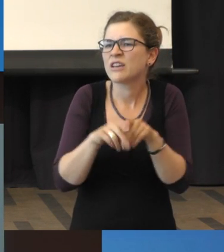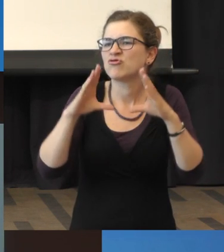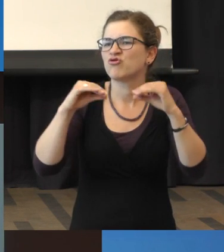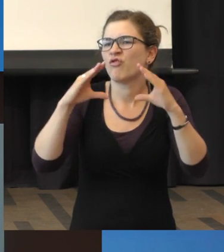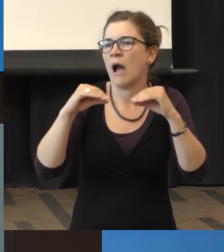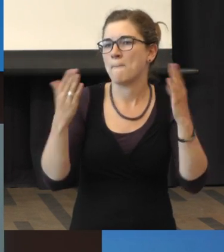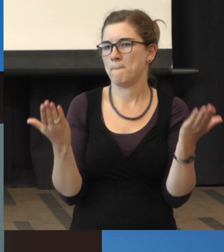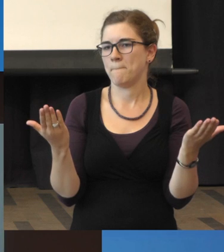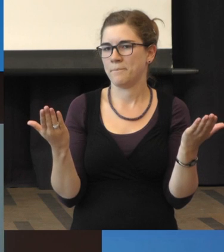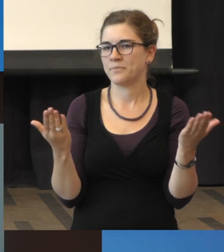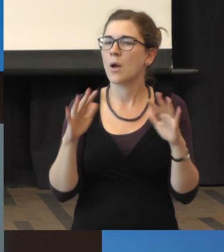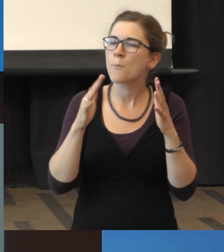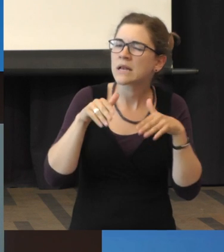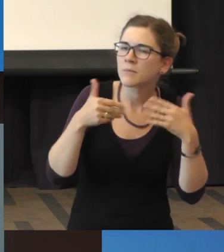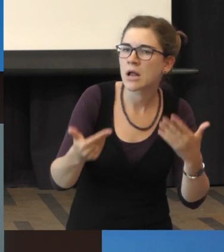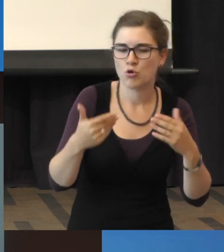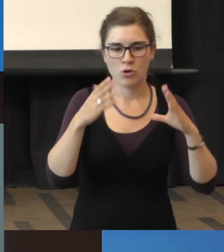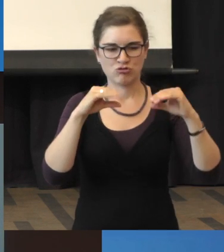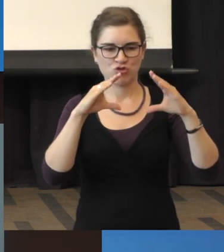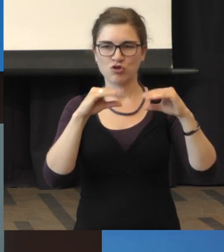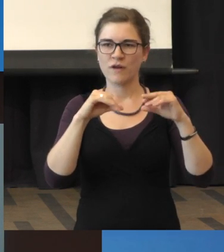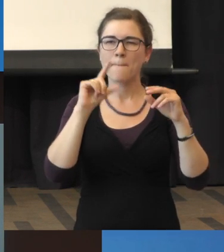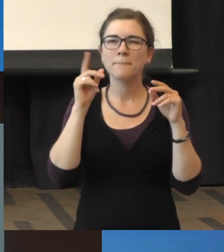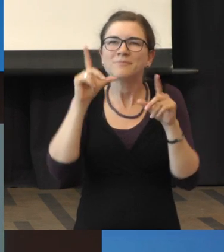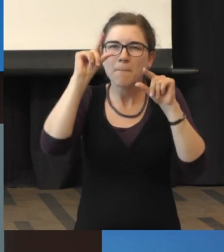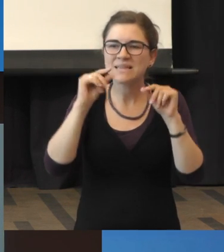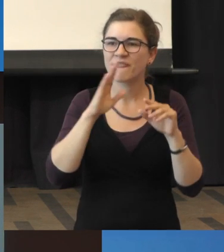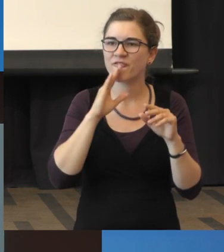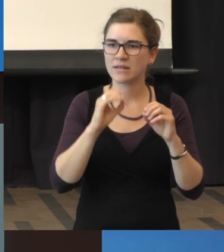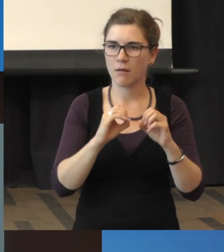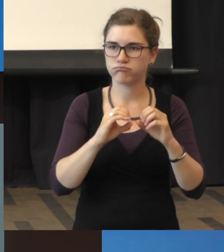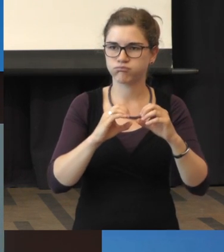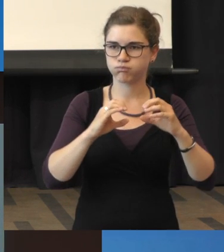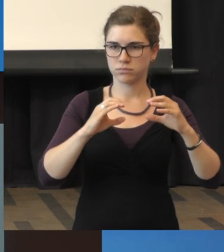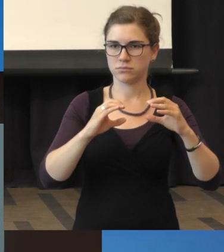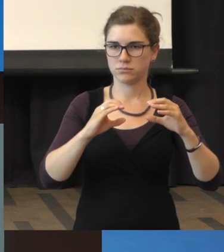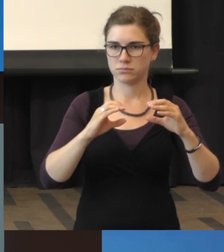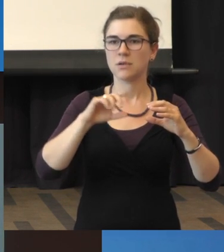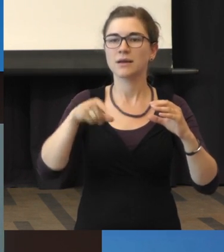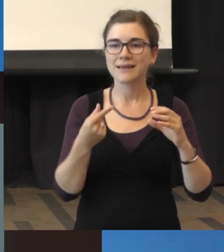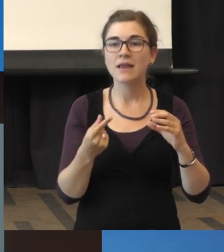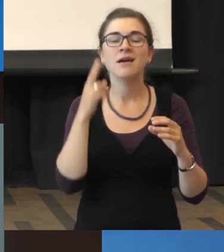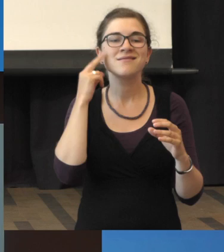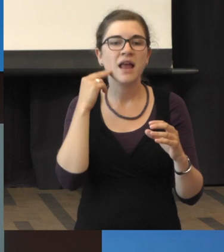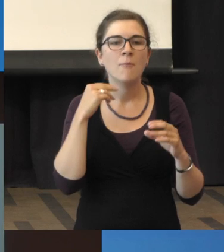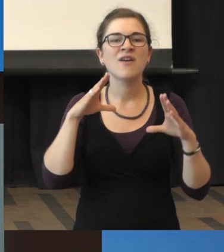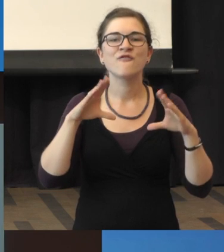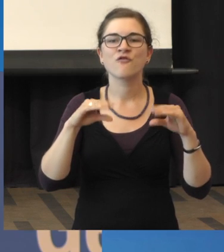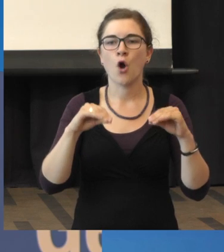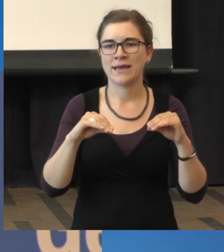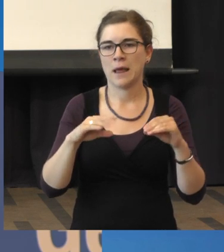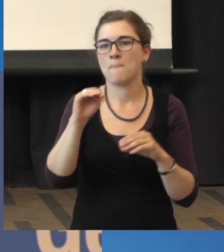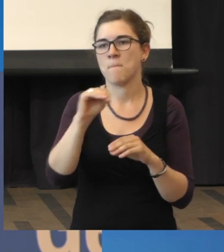vorstellen. Und manchmal kann es sein, dass sich dieser Schwamm so ein bisschen mit Wasser füllt. Dann spricht man von feuchter Makuladegeneration.